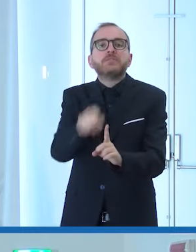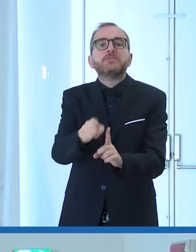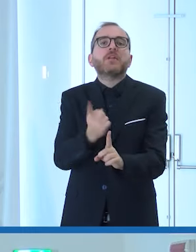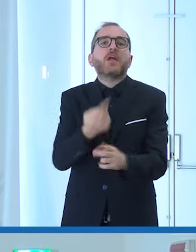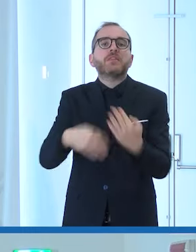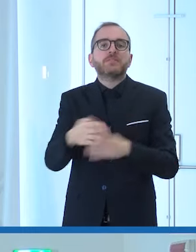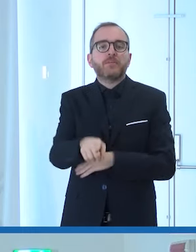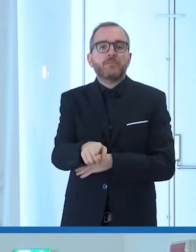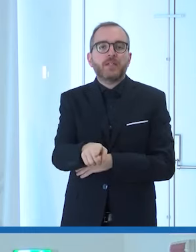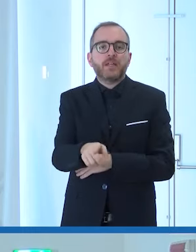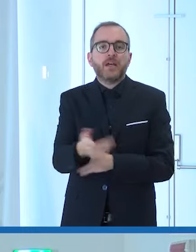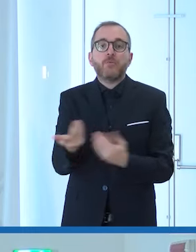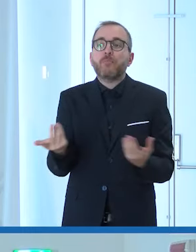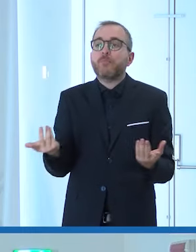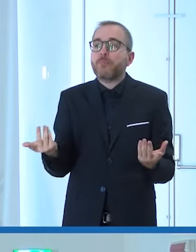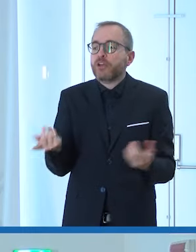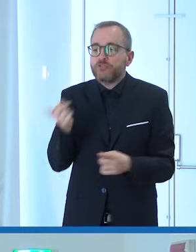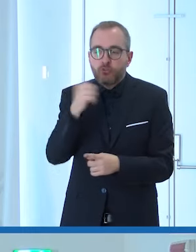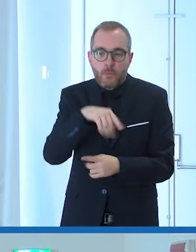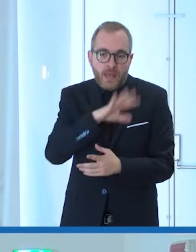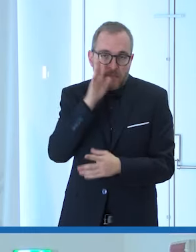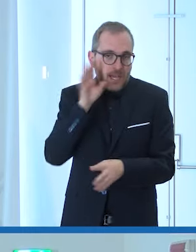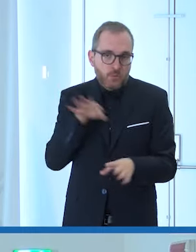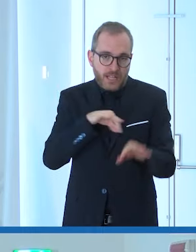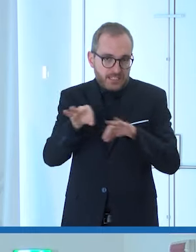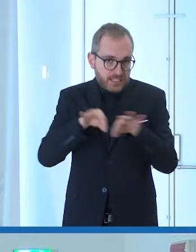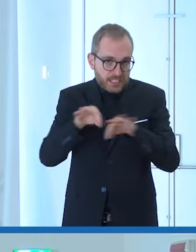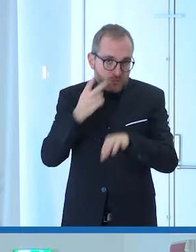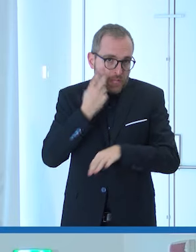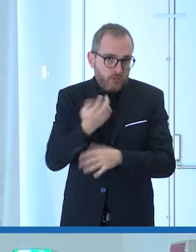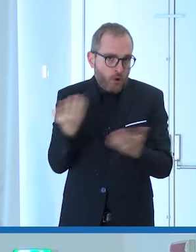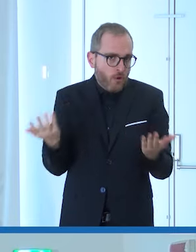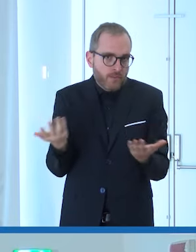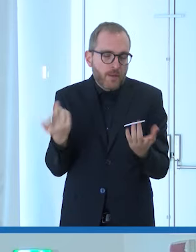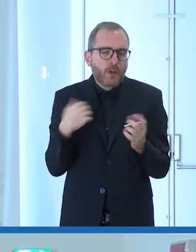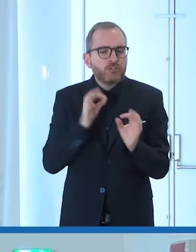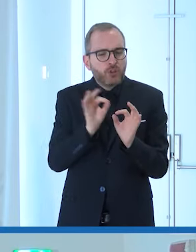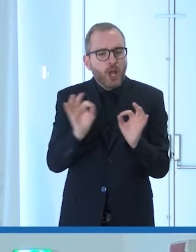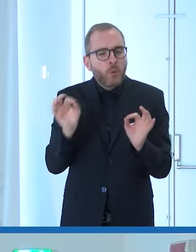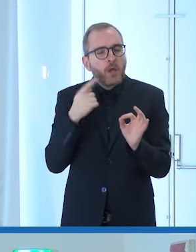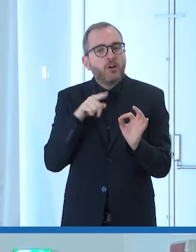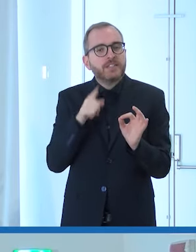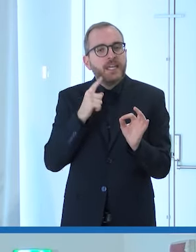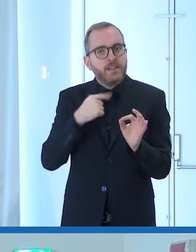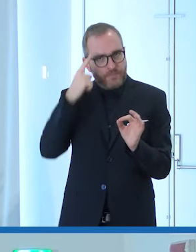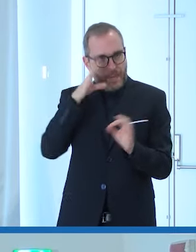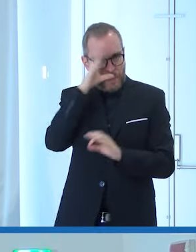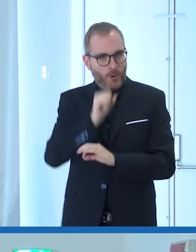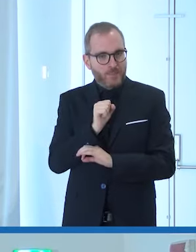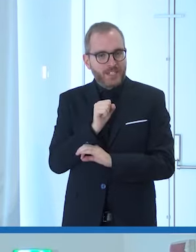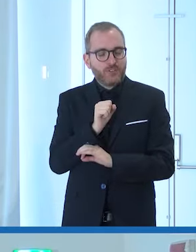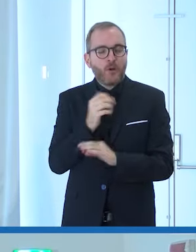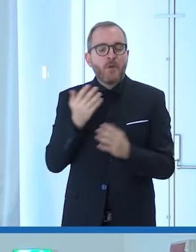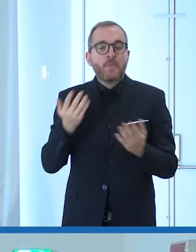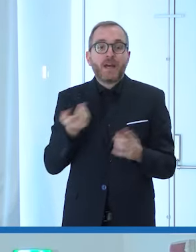poi magari domani troveremo un altro modo di indicarlo però ci sono alcune cose che ci sono entrate in testa però se noi